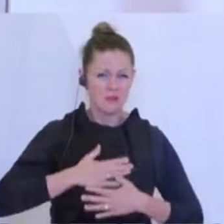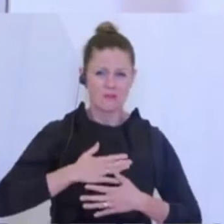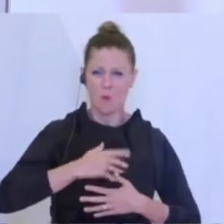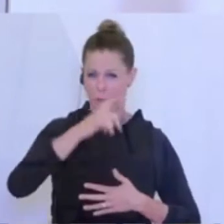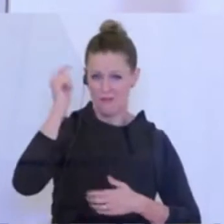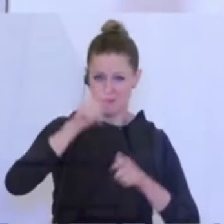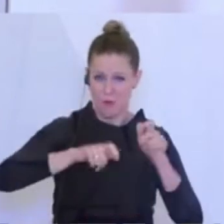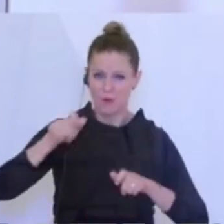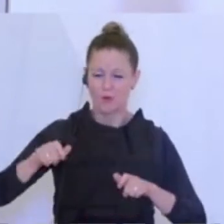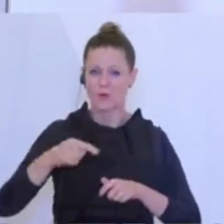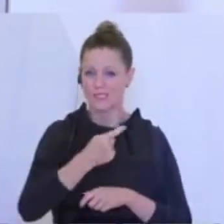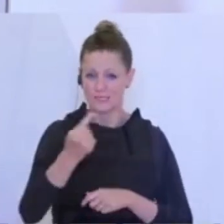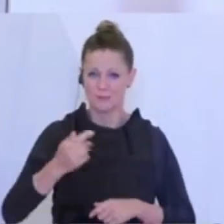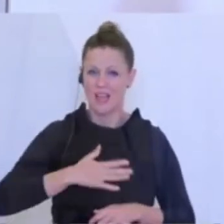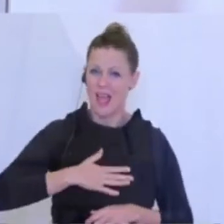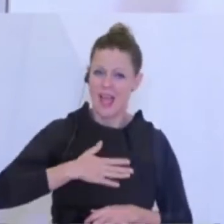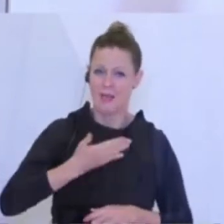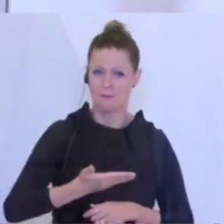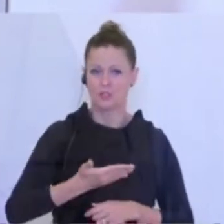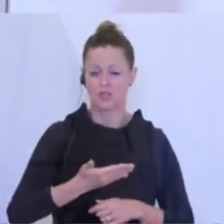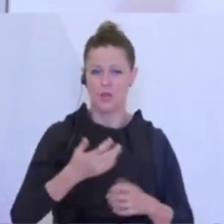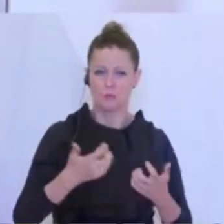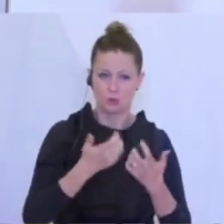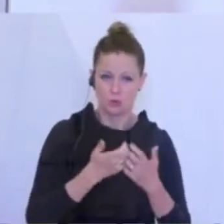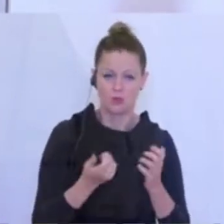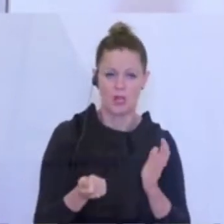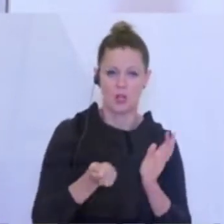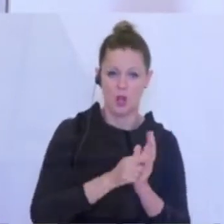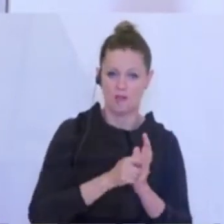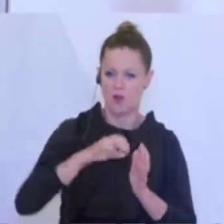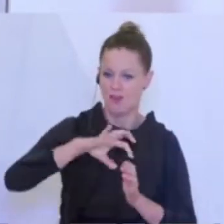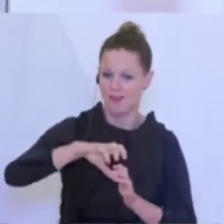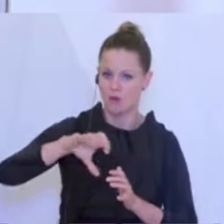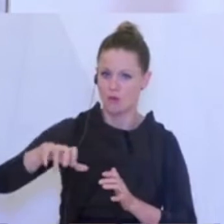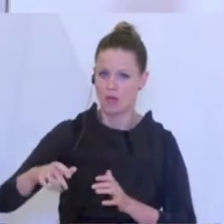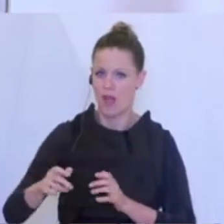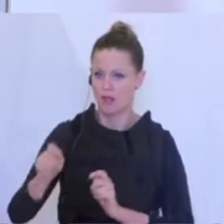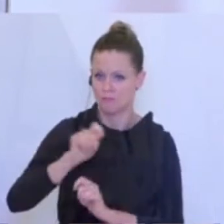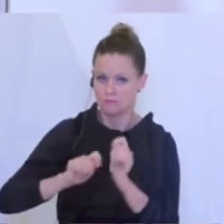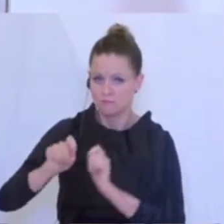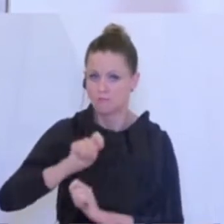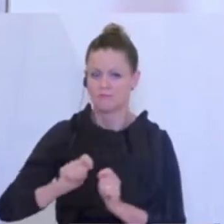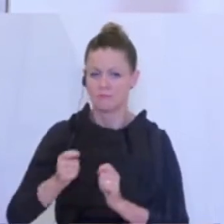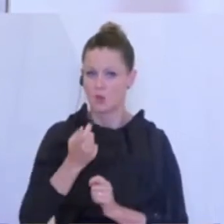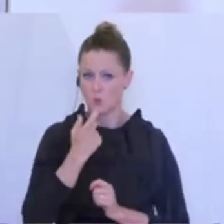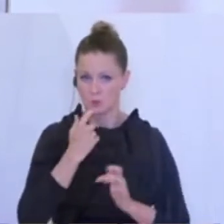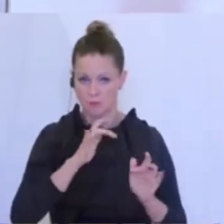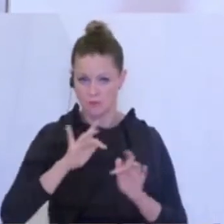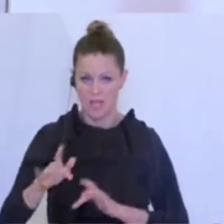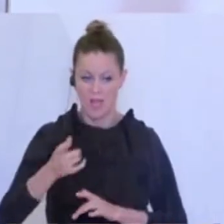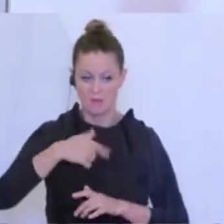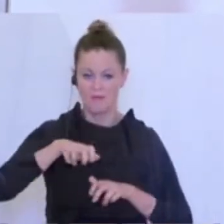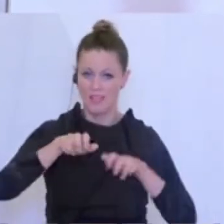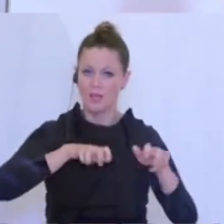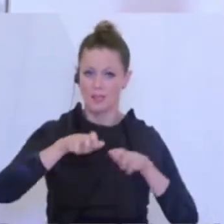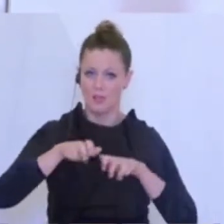heimische Produkte kauft und auch regional konsumiert. Aber natürlich leisten wir als Regierung auch dort einen